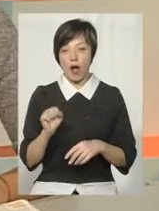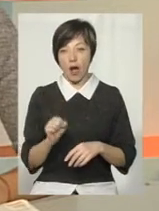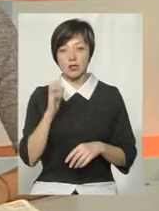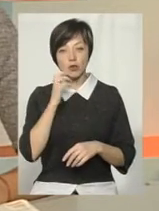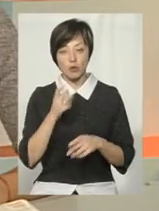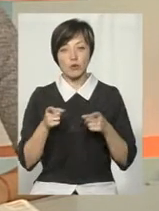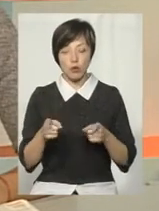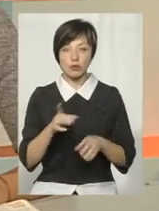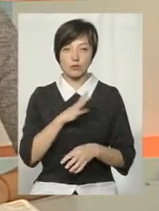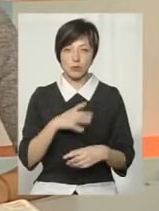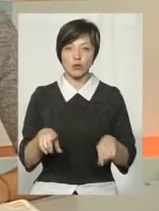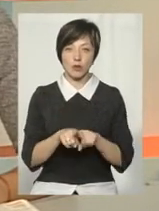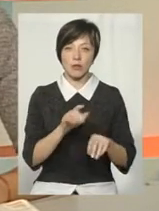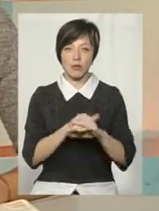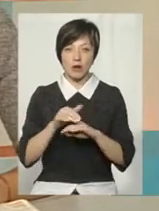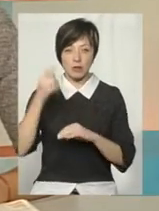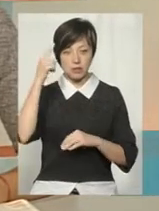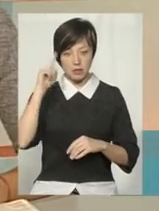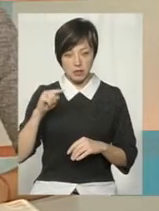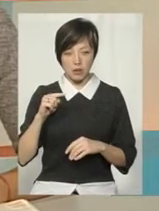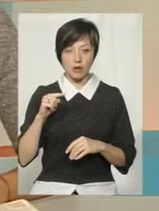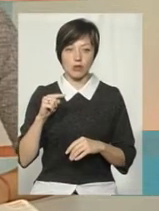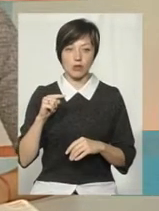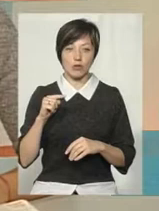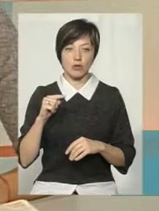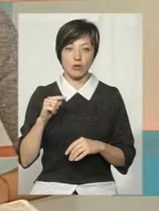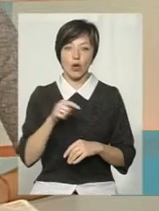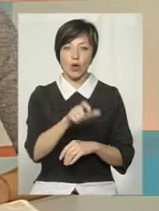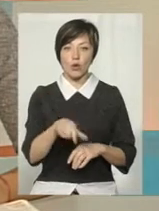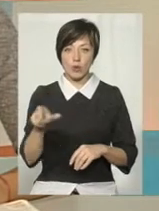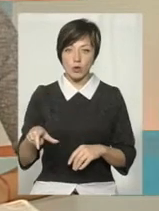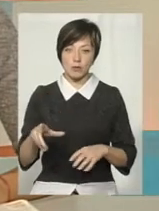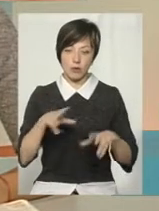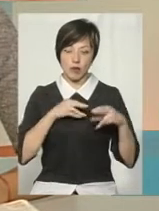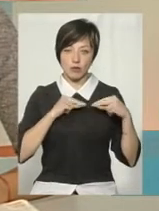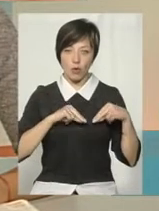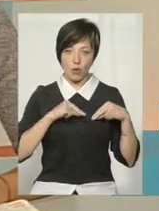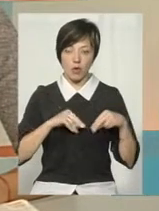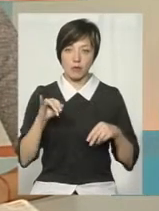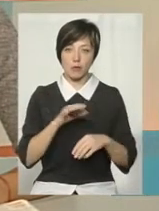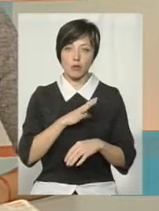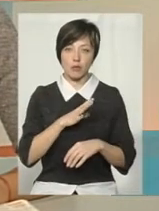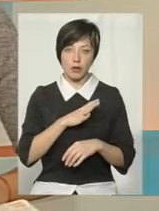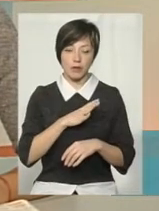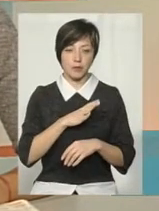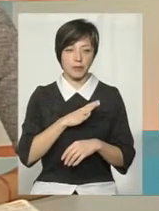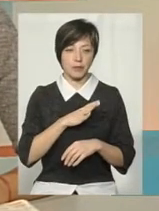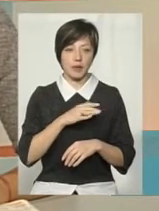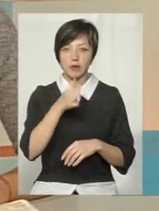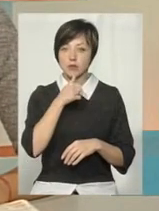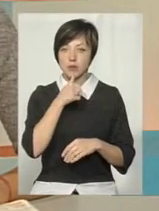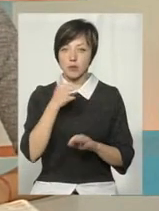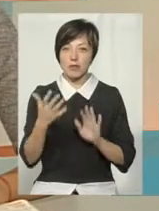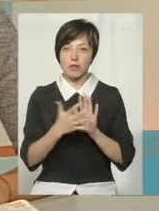погрози, так, були такі факти, знаю, були людям погрози, нашим колегам, і були і спроби